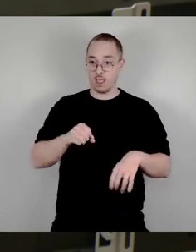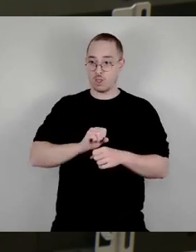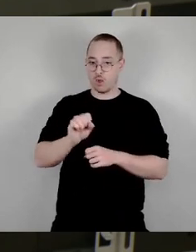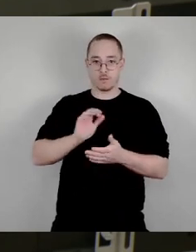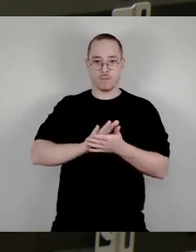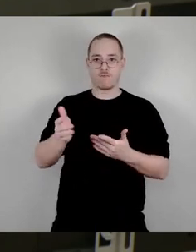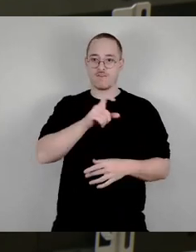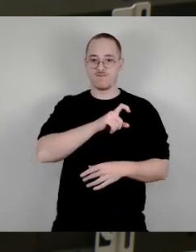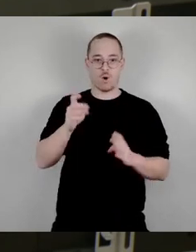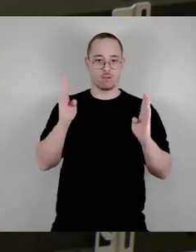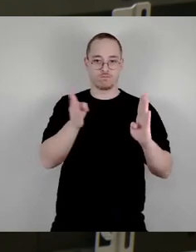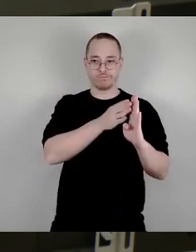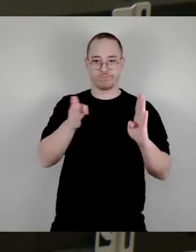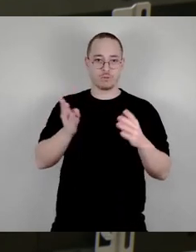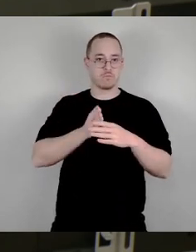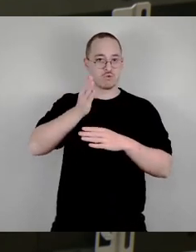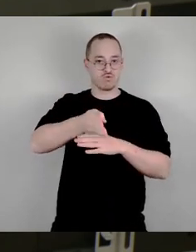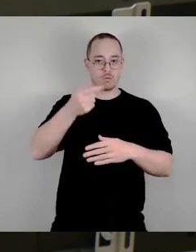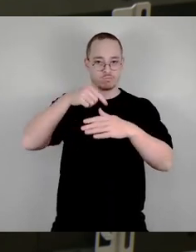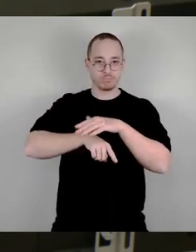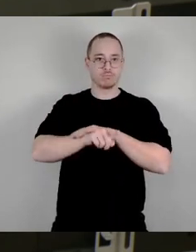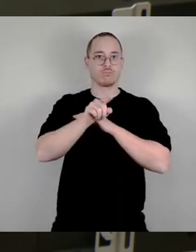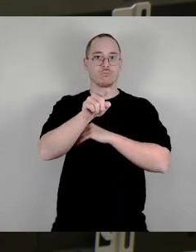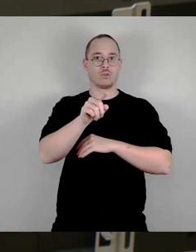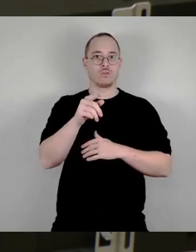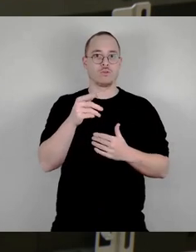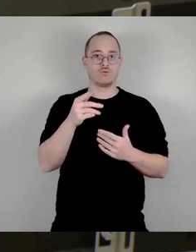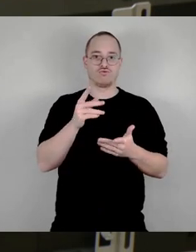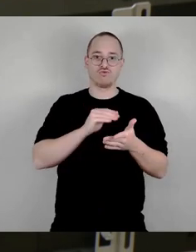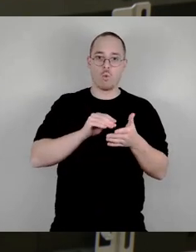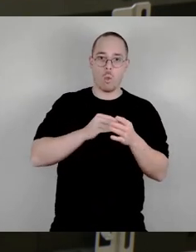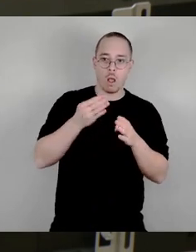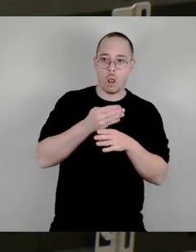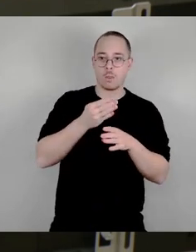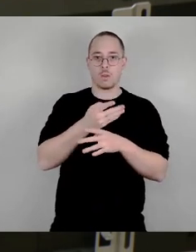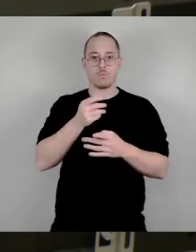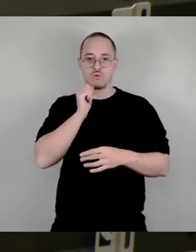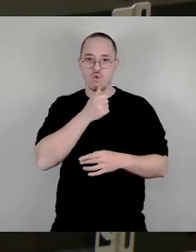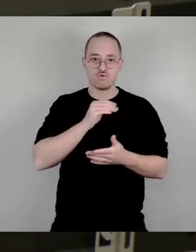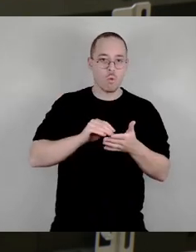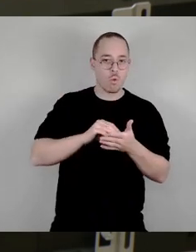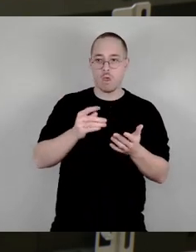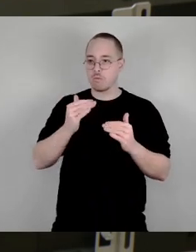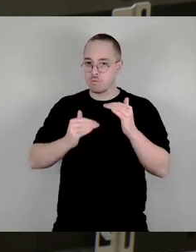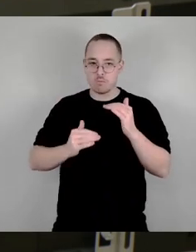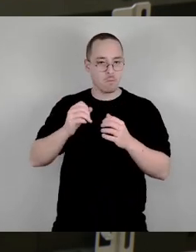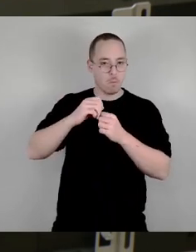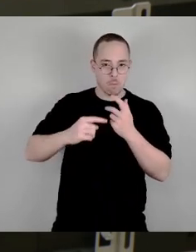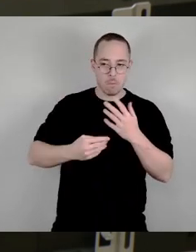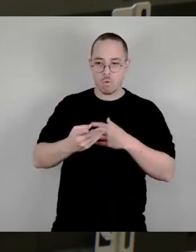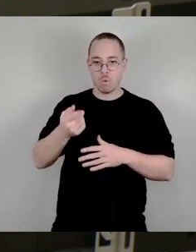und älteren Berufsschülern, sind hier immer in diesem Haus. Und die beleben das. Das ist ein